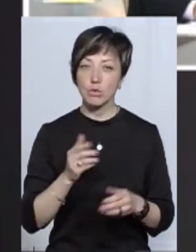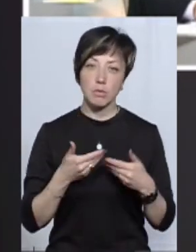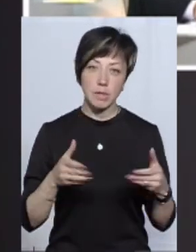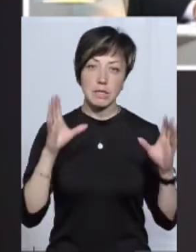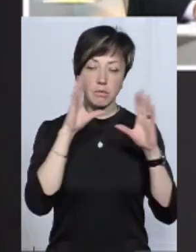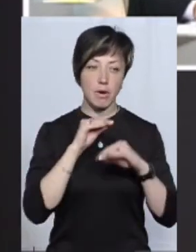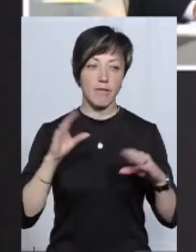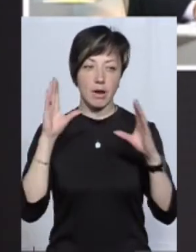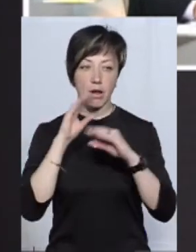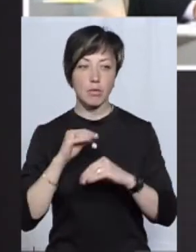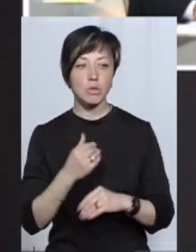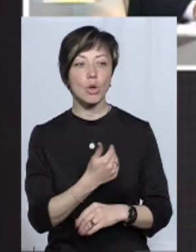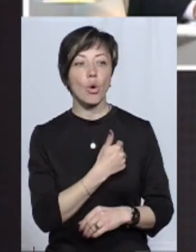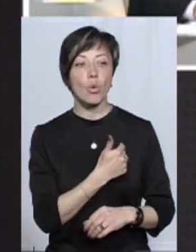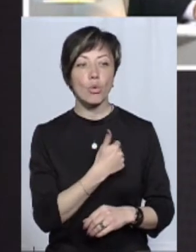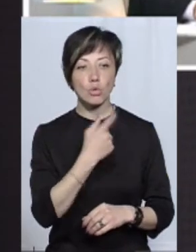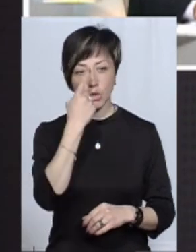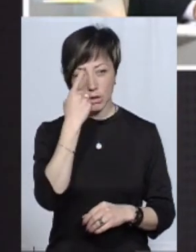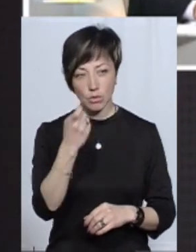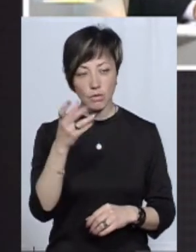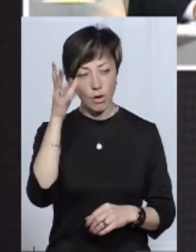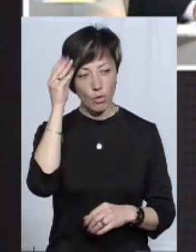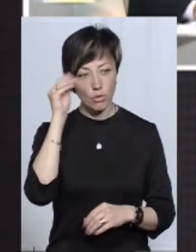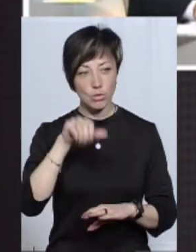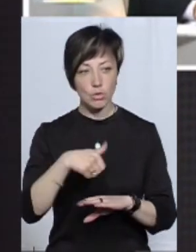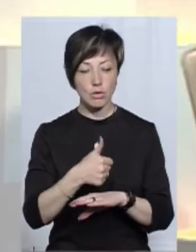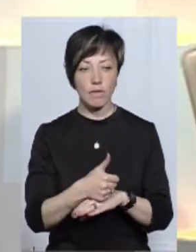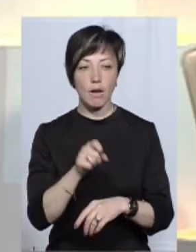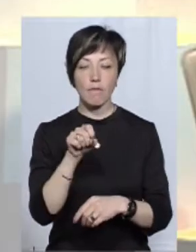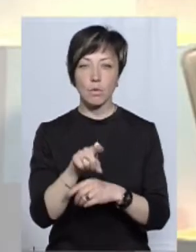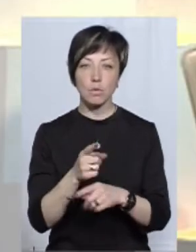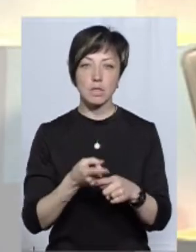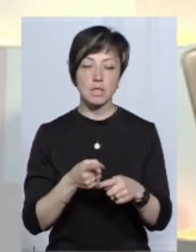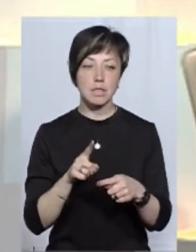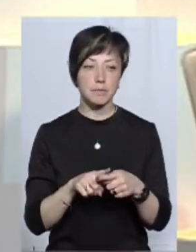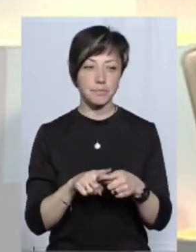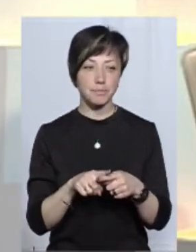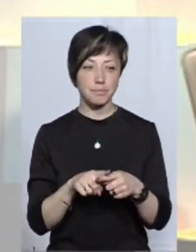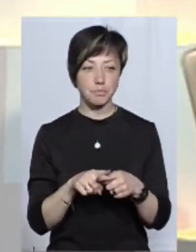справляємося. Хочу наголосити, враховуючи, що основна функція, звичайно, це